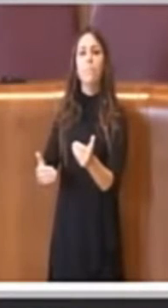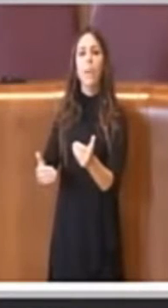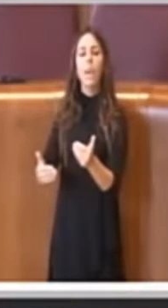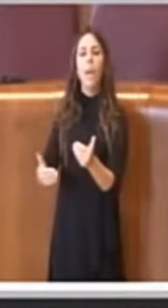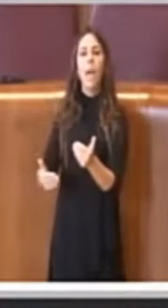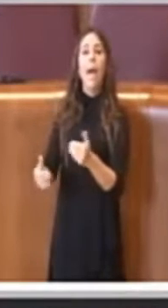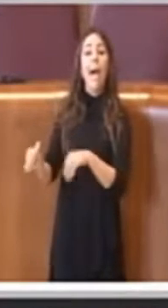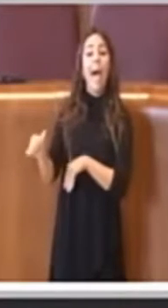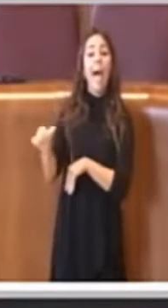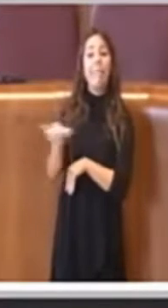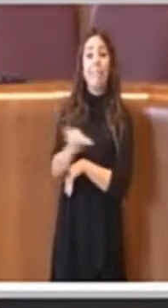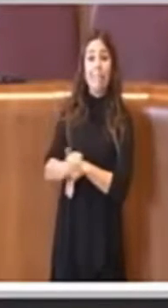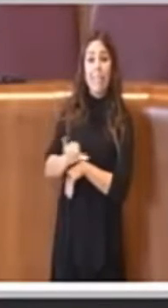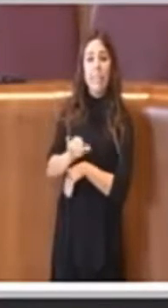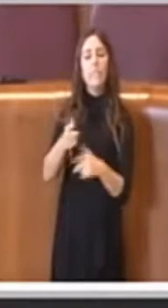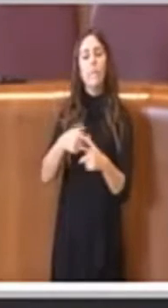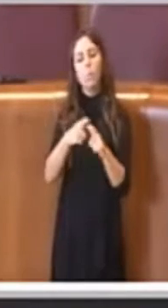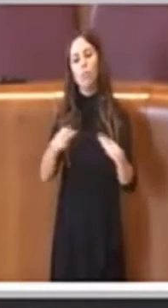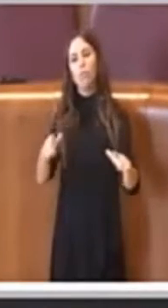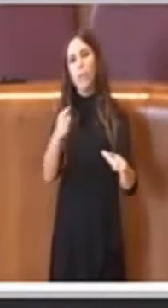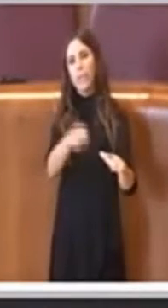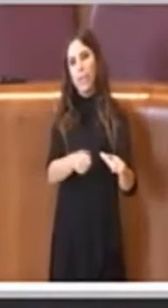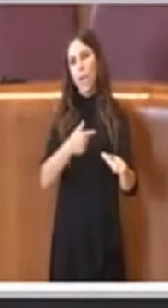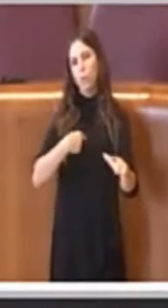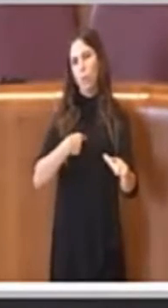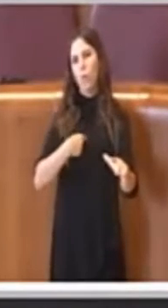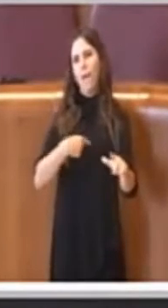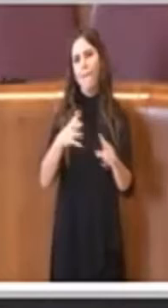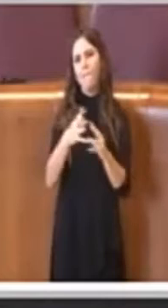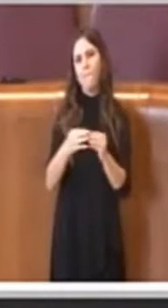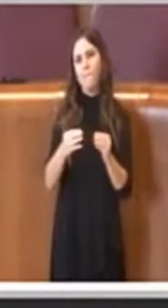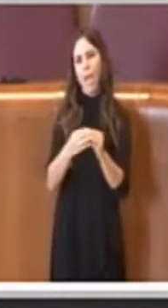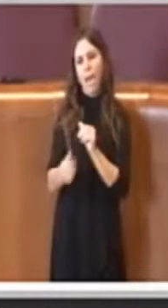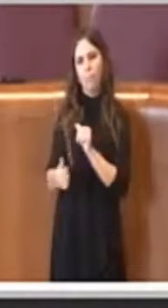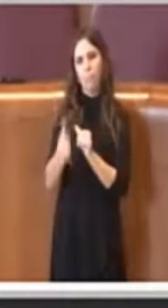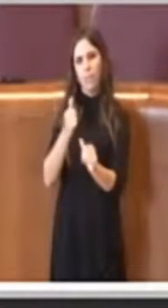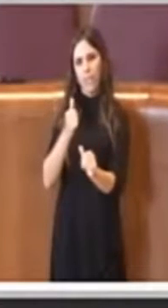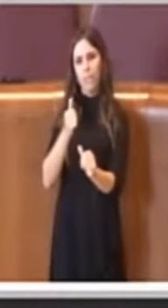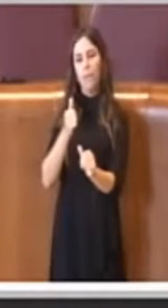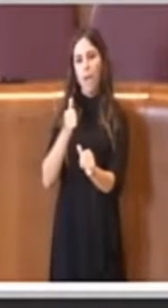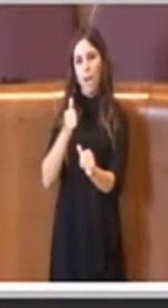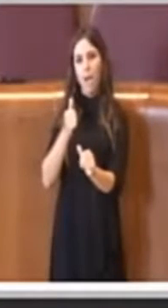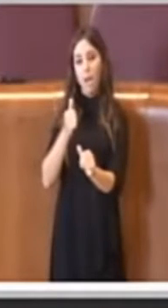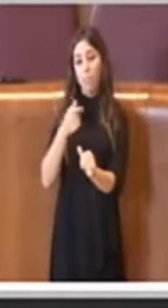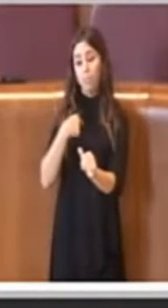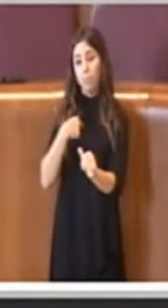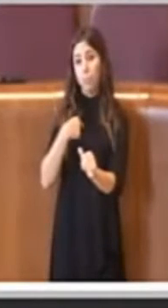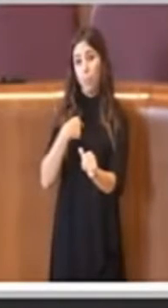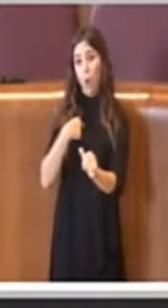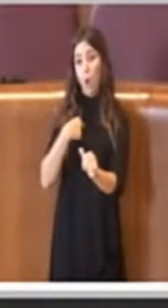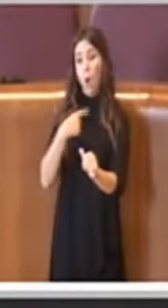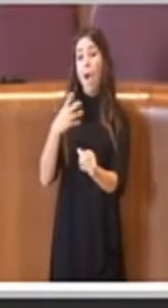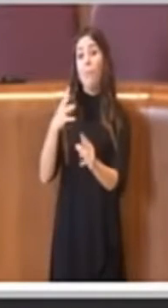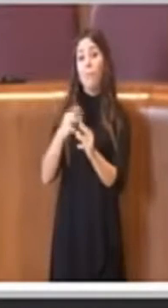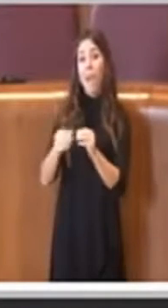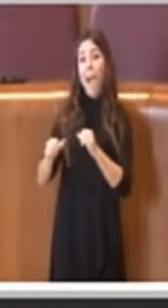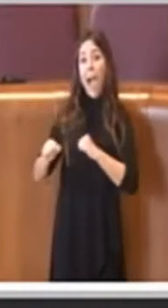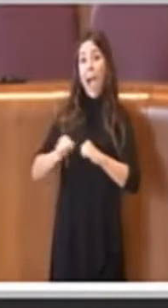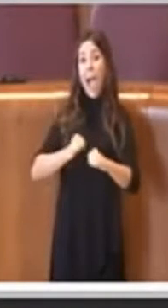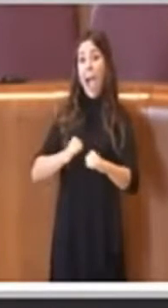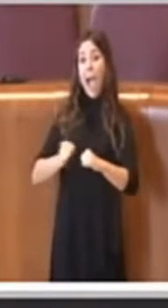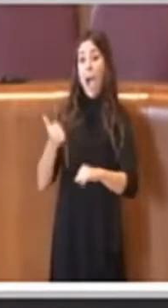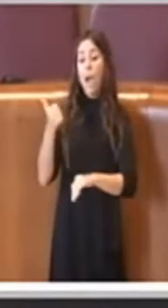la città e lo abbiamo fatto prima, questo l'ha fatto proprio l'amministrazione Capitolino, la